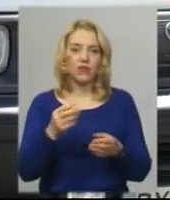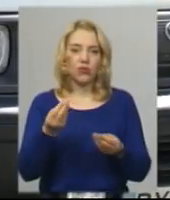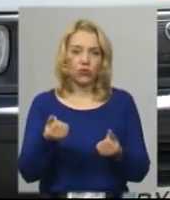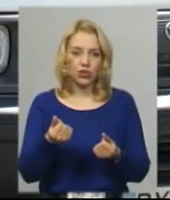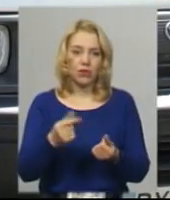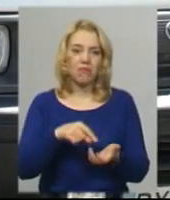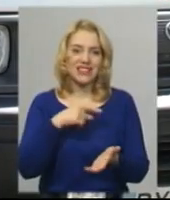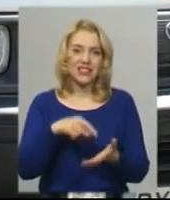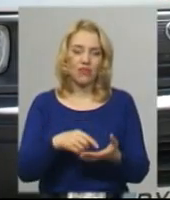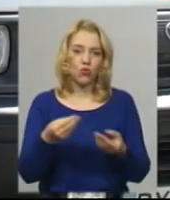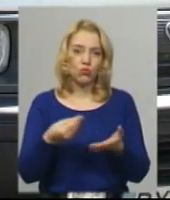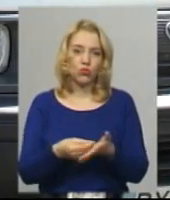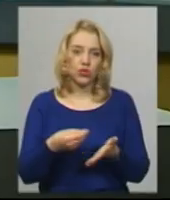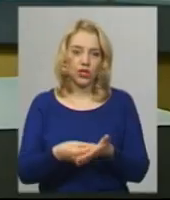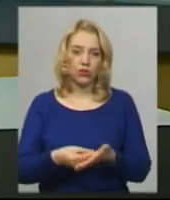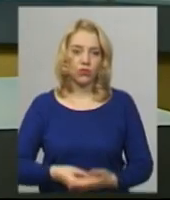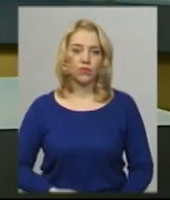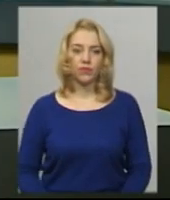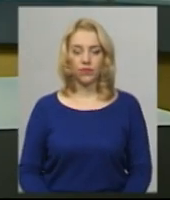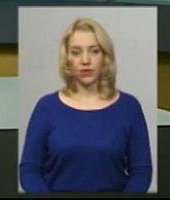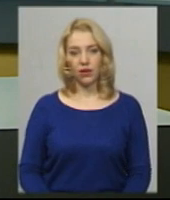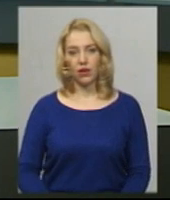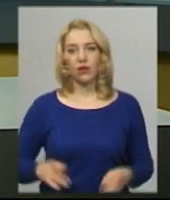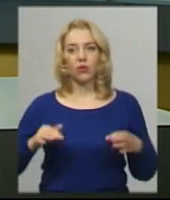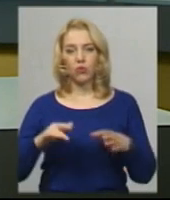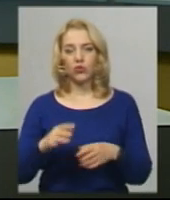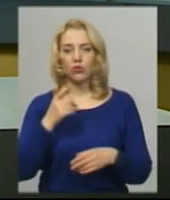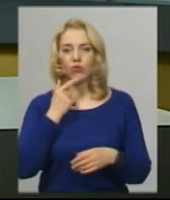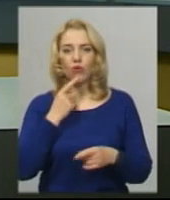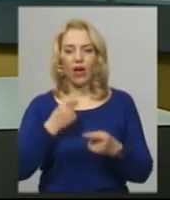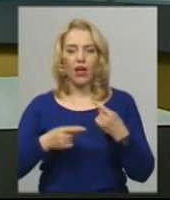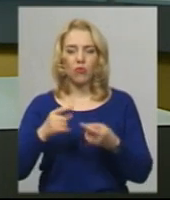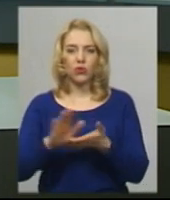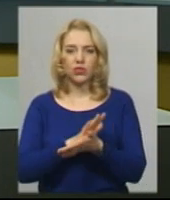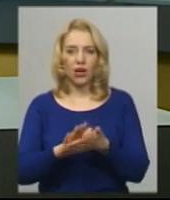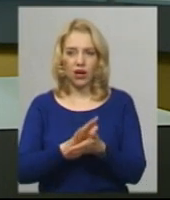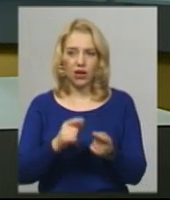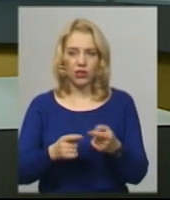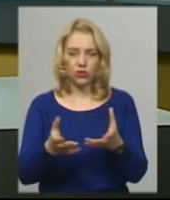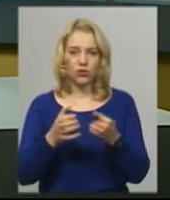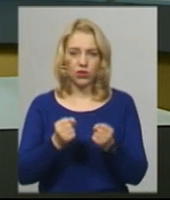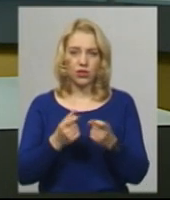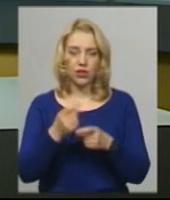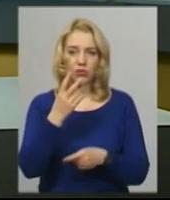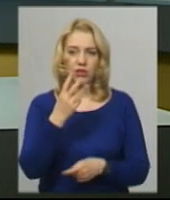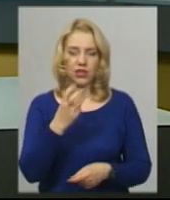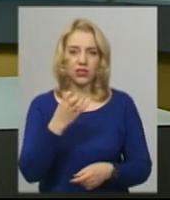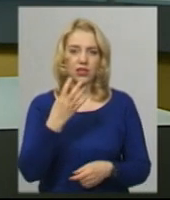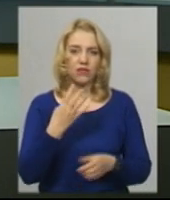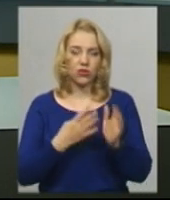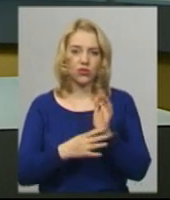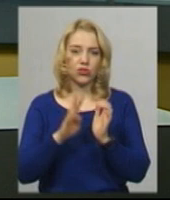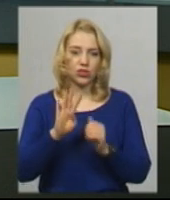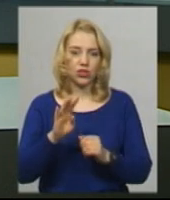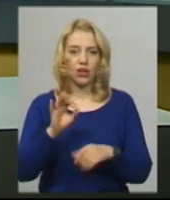Новини на Суспільному. Хмельницький. Процедуру гемодіалізу на Хмельниччині отримують 294 хворих. Про